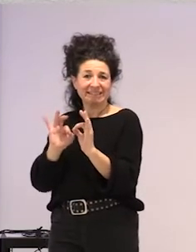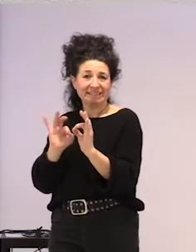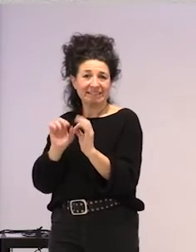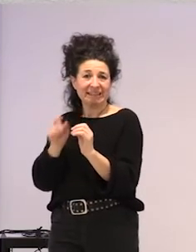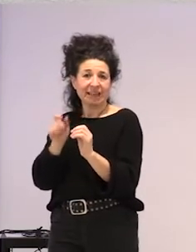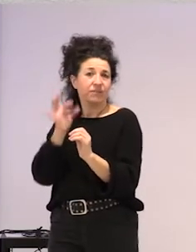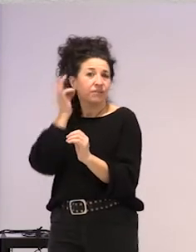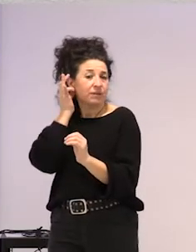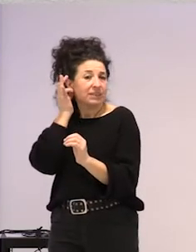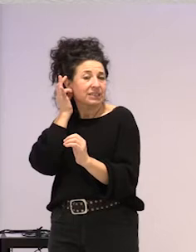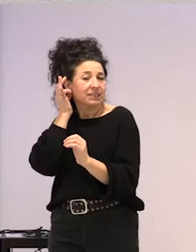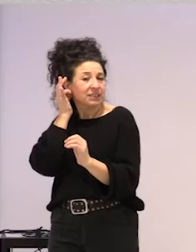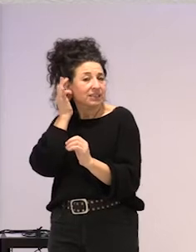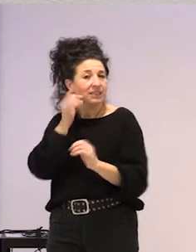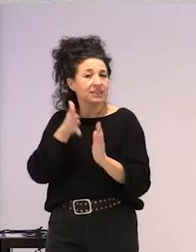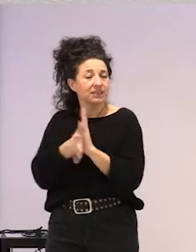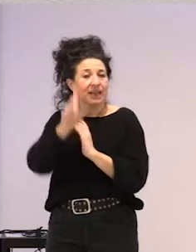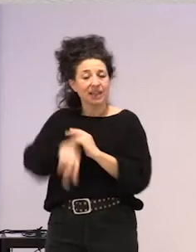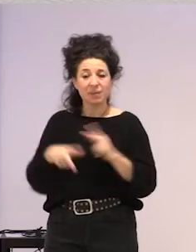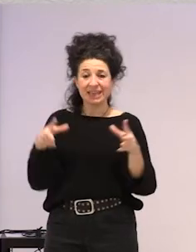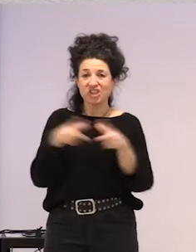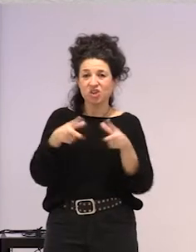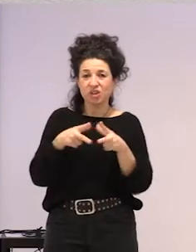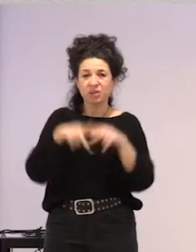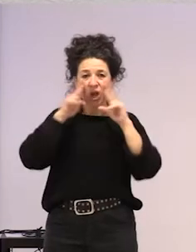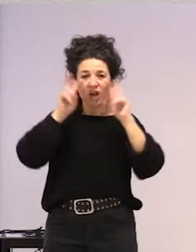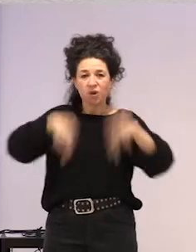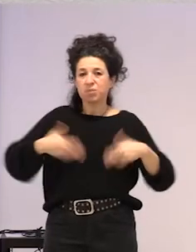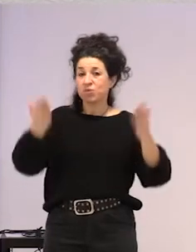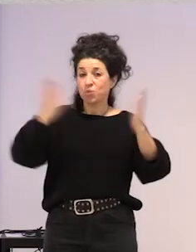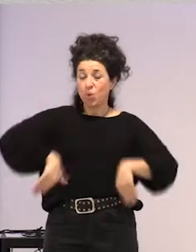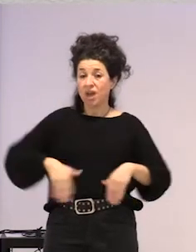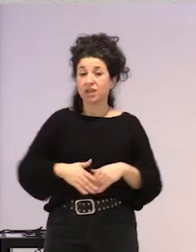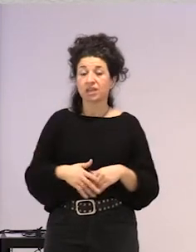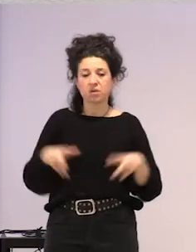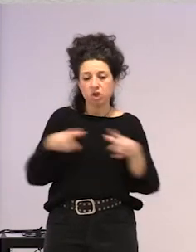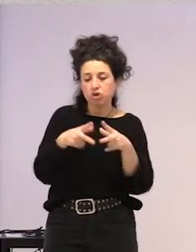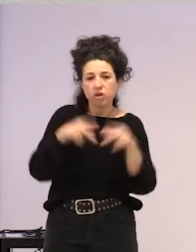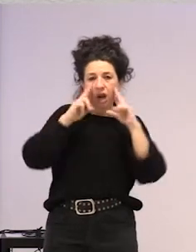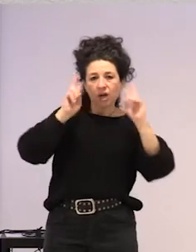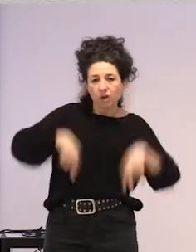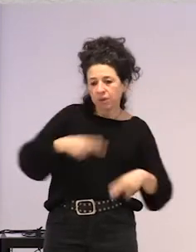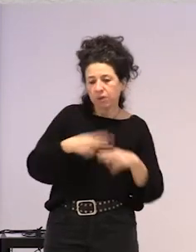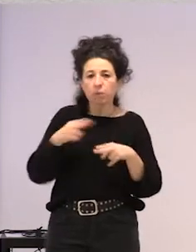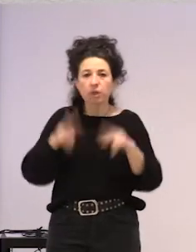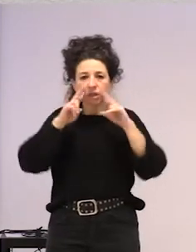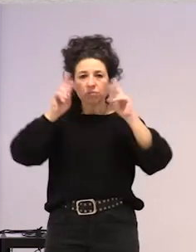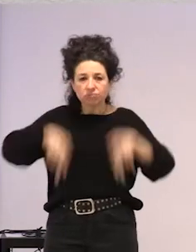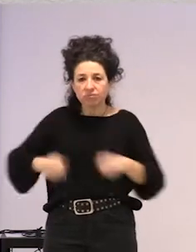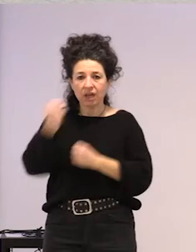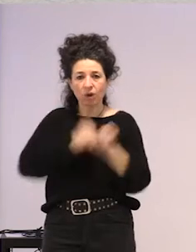esan nahi du, ez? ba, sozialki ere, ez dute lauki errekonosimendurik, ez? Ez errekonosimendu sozialik, ez politikorik, ez